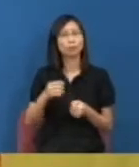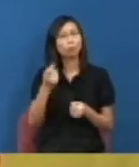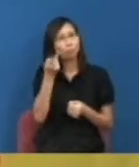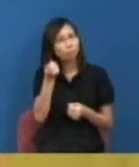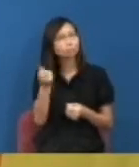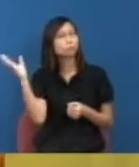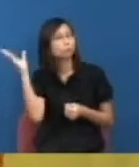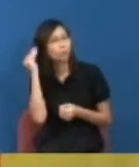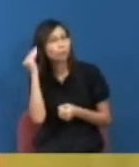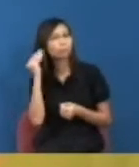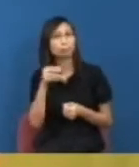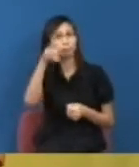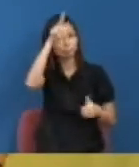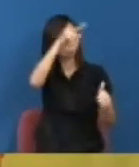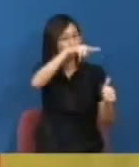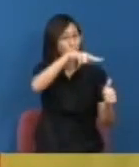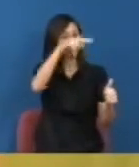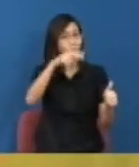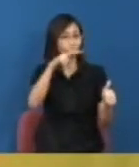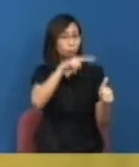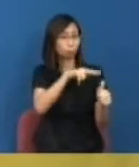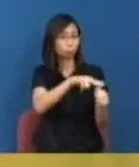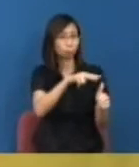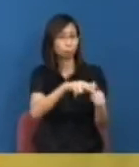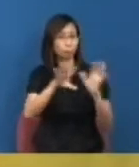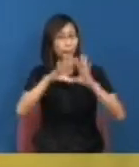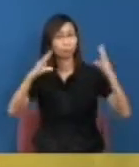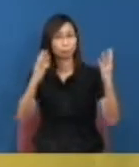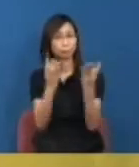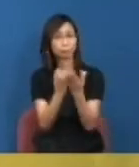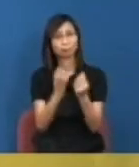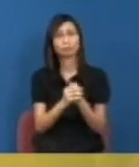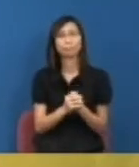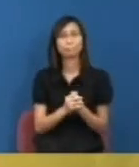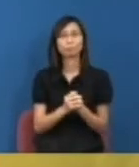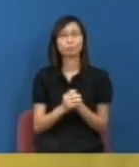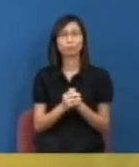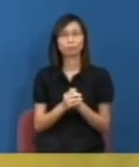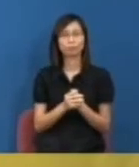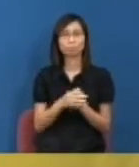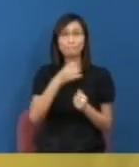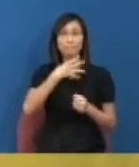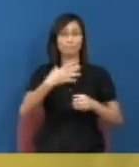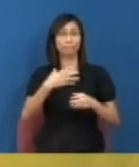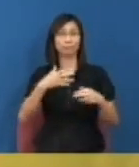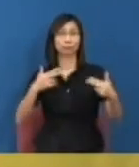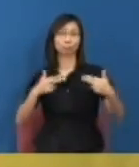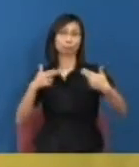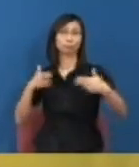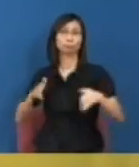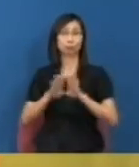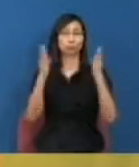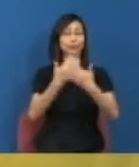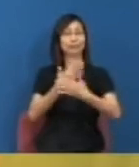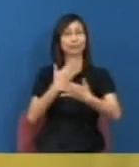說一定是校長或者我現在趕上這麼說現在還未做節目之前你現在有很多大學除了特